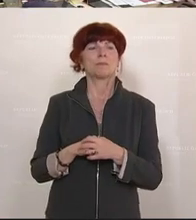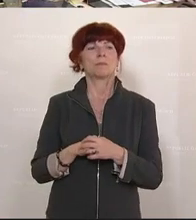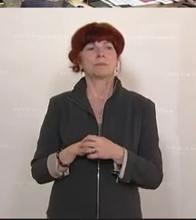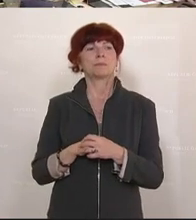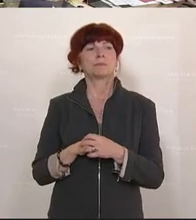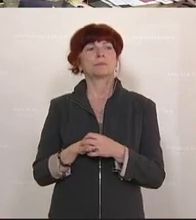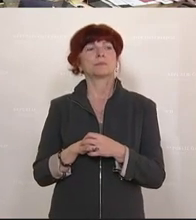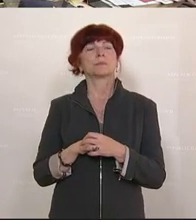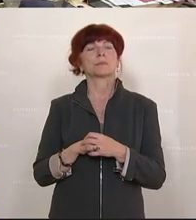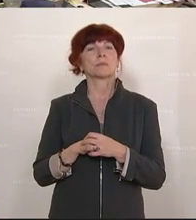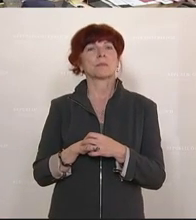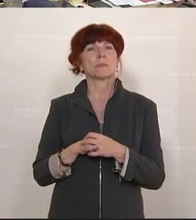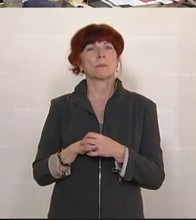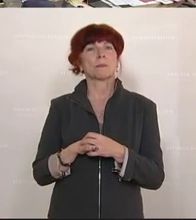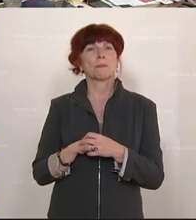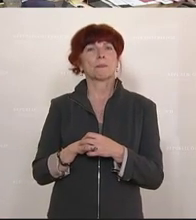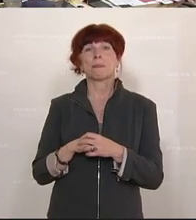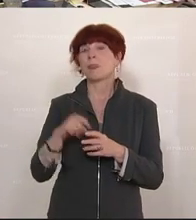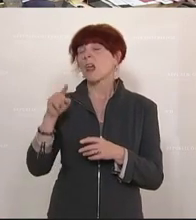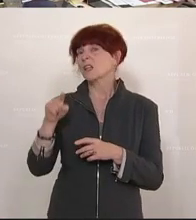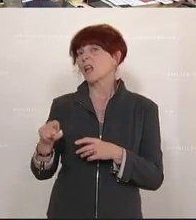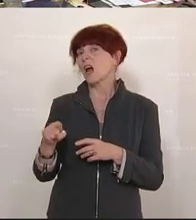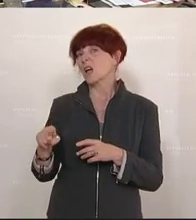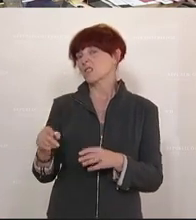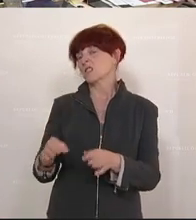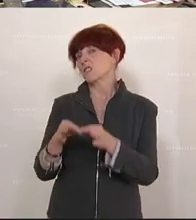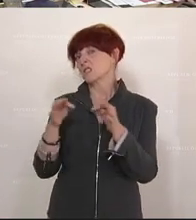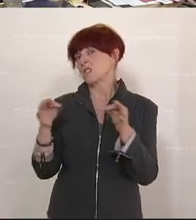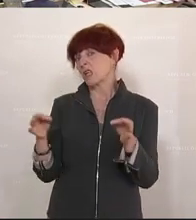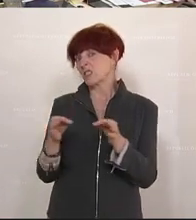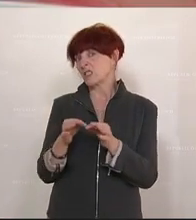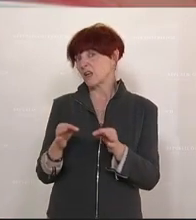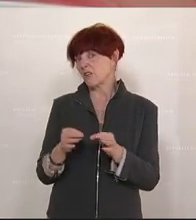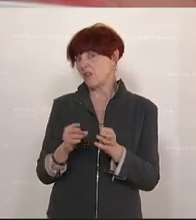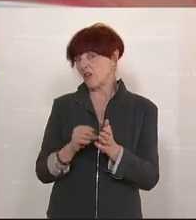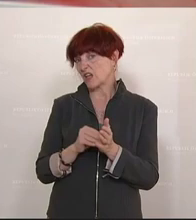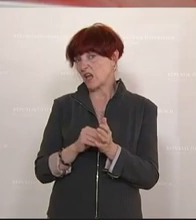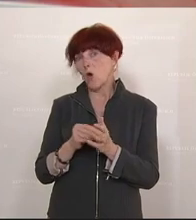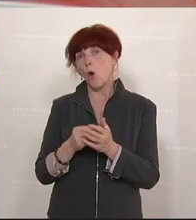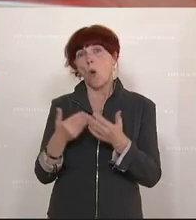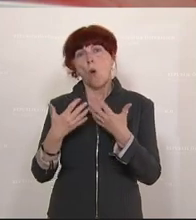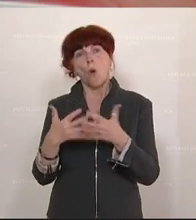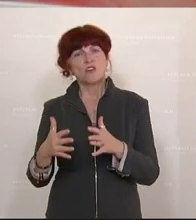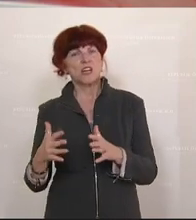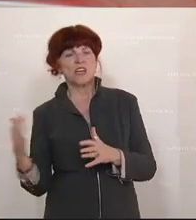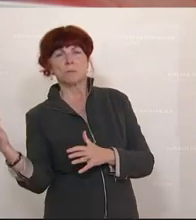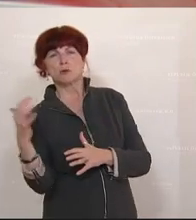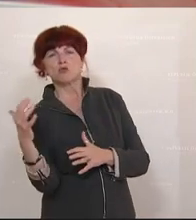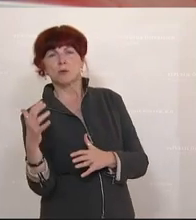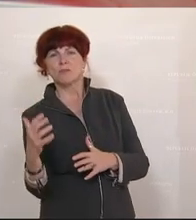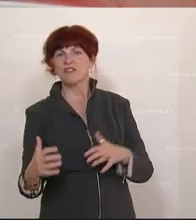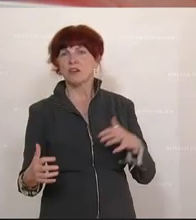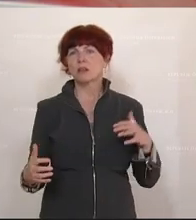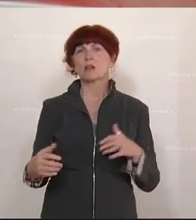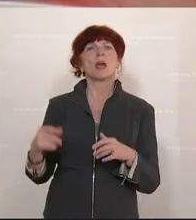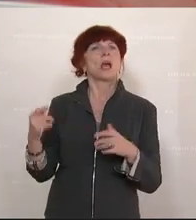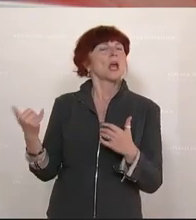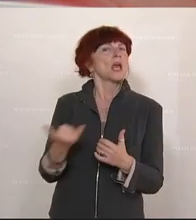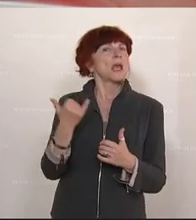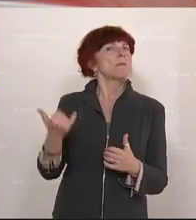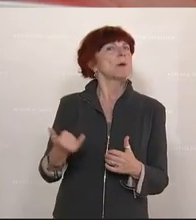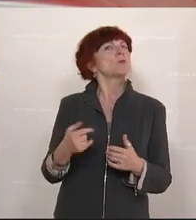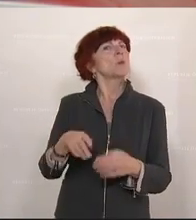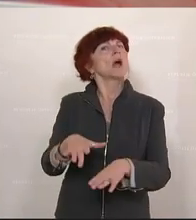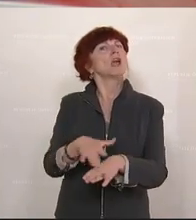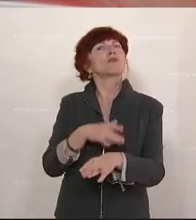Da werden Vorwürfe aufgebracht, sich gegenseitig öffentlich beschimpft und ständig der Eindruck erweckt, dass nicht gearbeitet wird, sondern